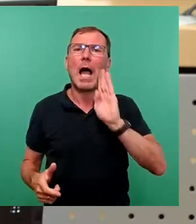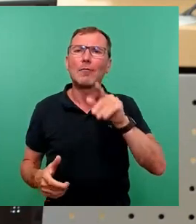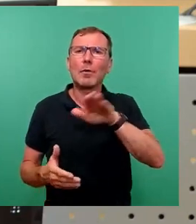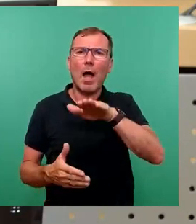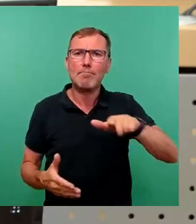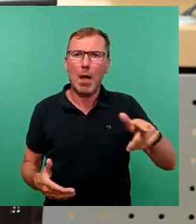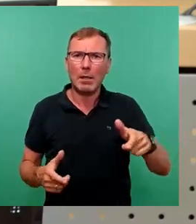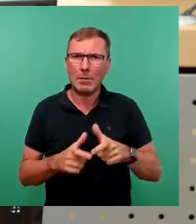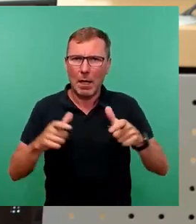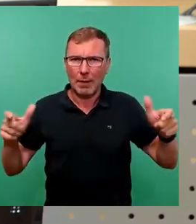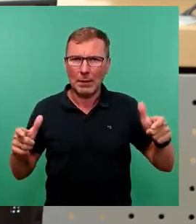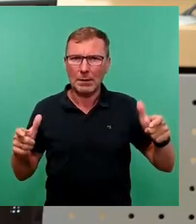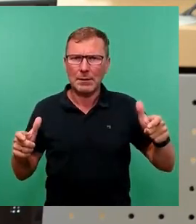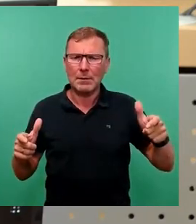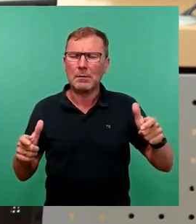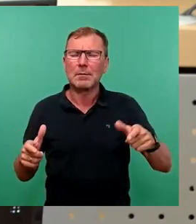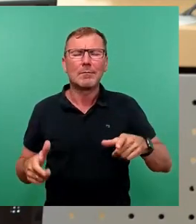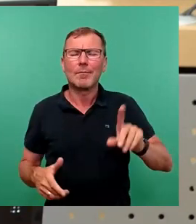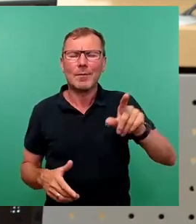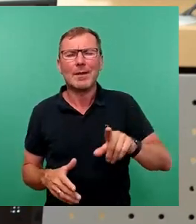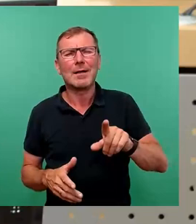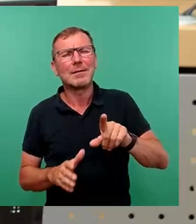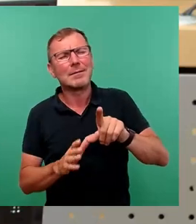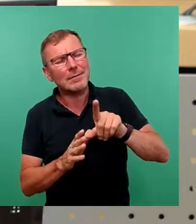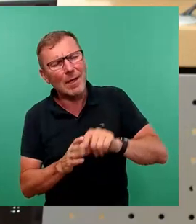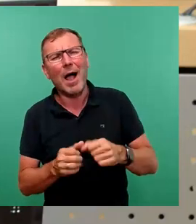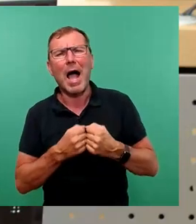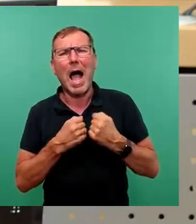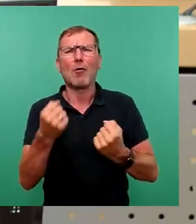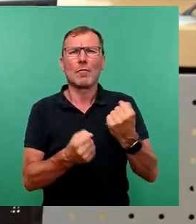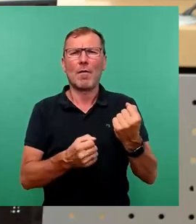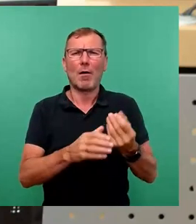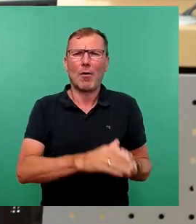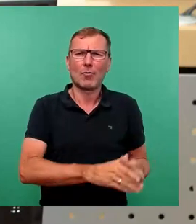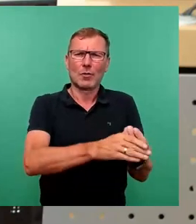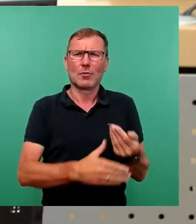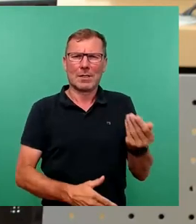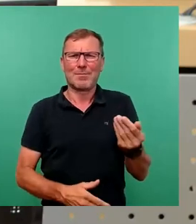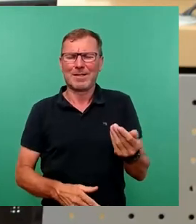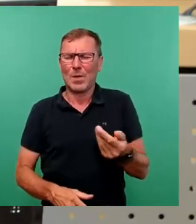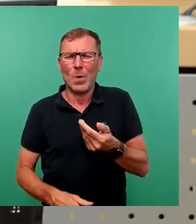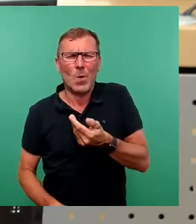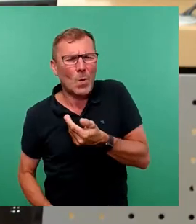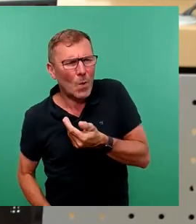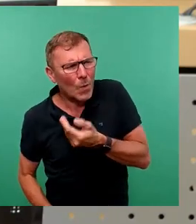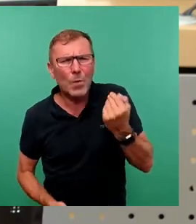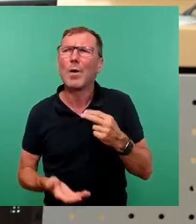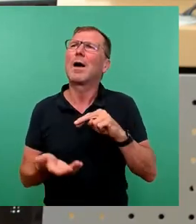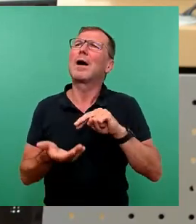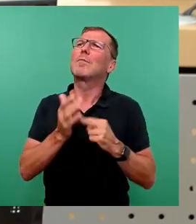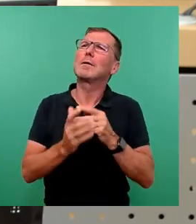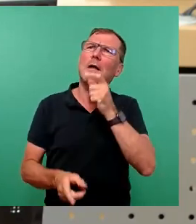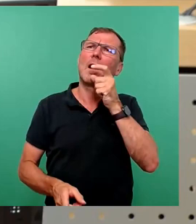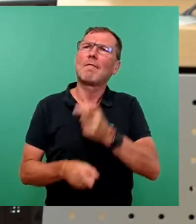hier wirklich billigste Autofahrerlobbypolitik betrieben und hat sich kein bisschen der politischen Verantwortung